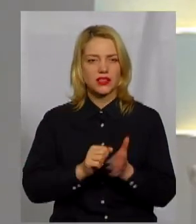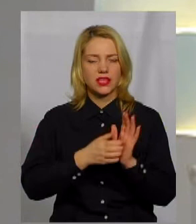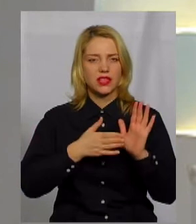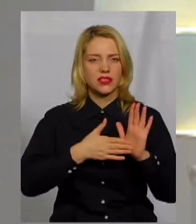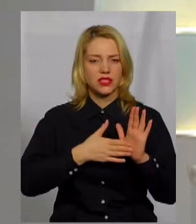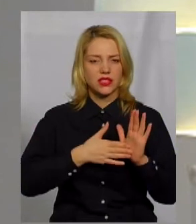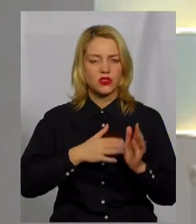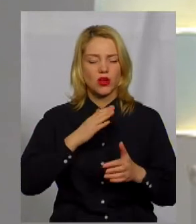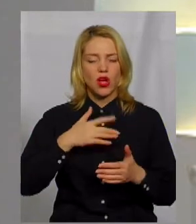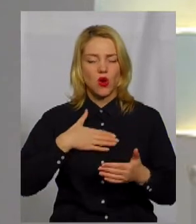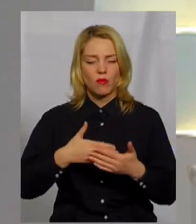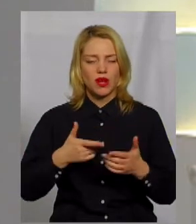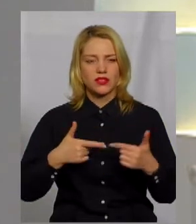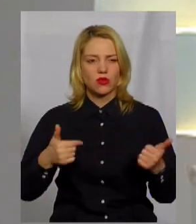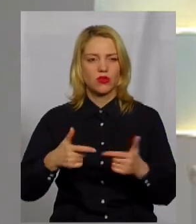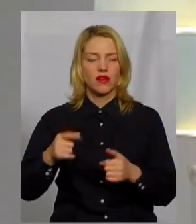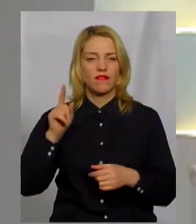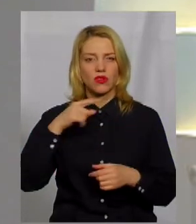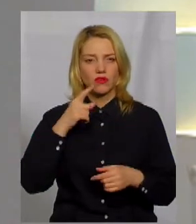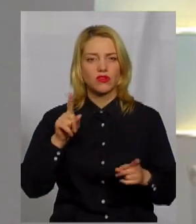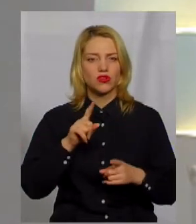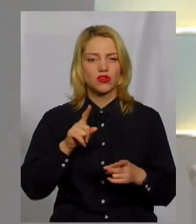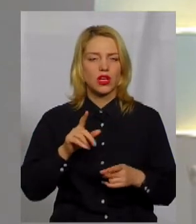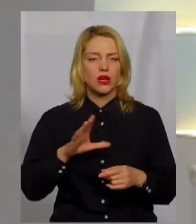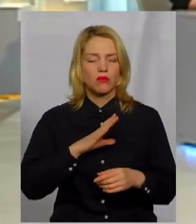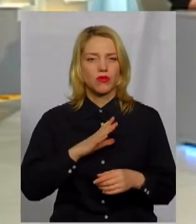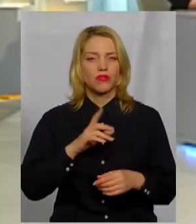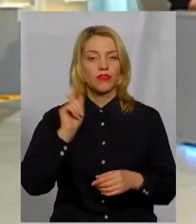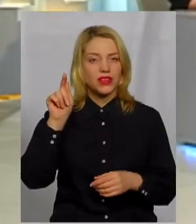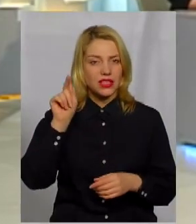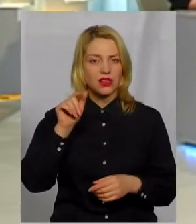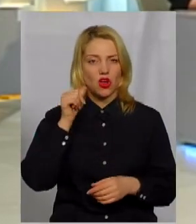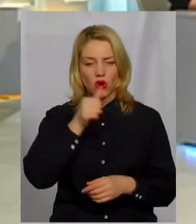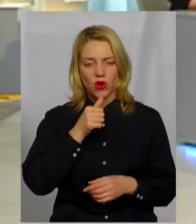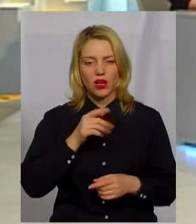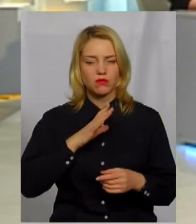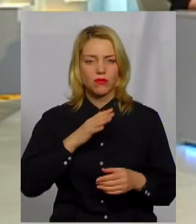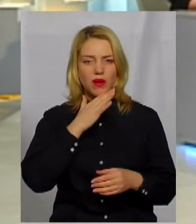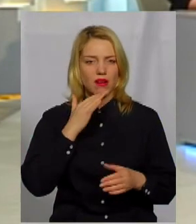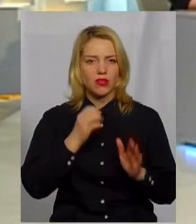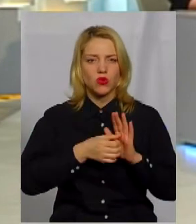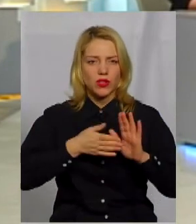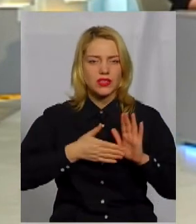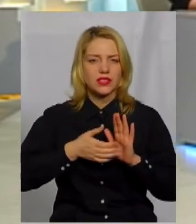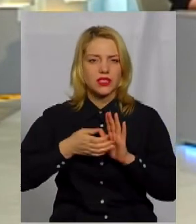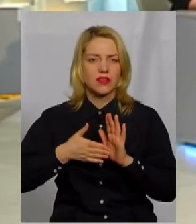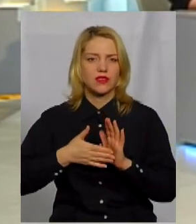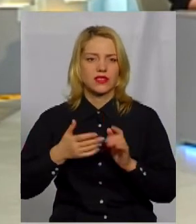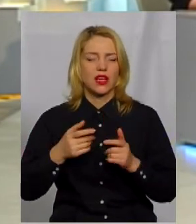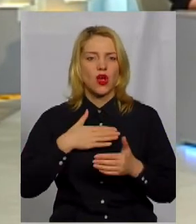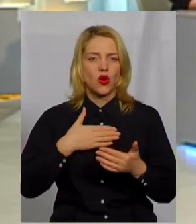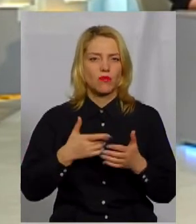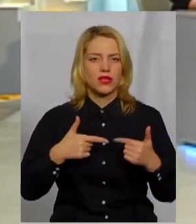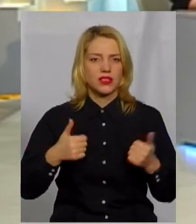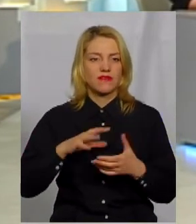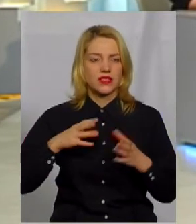відзначав, що саме у тих роках був такий пік реєстрації громадських організацій, і ще сказав, що взагалі в області зареєстровано